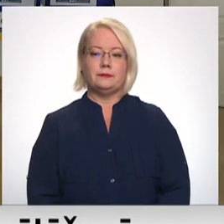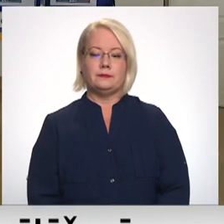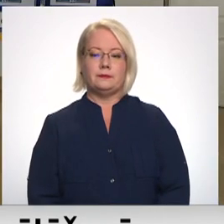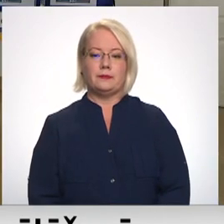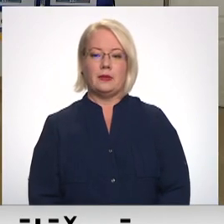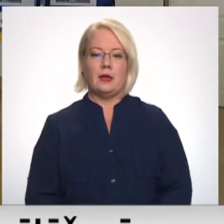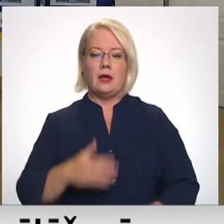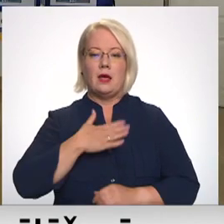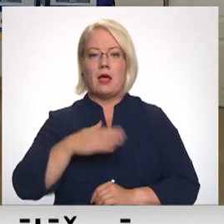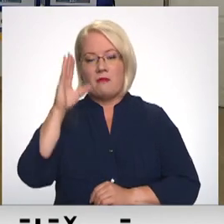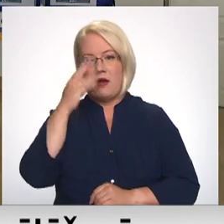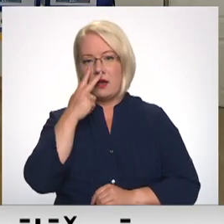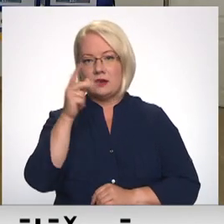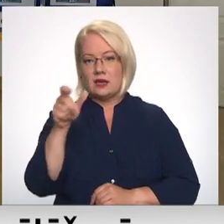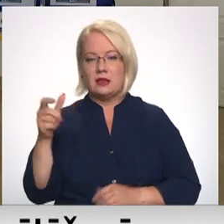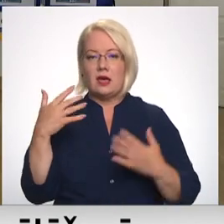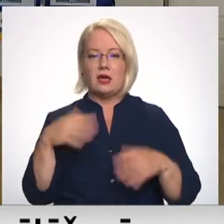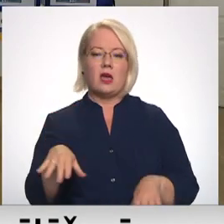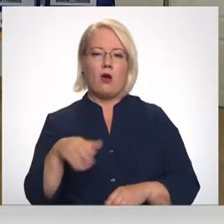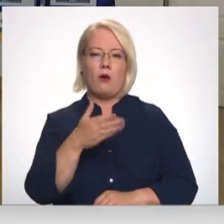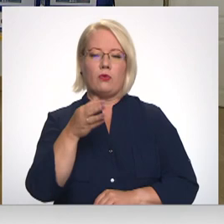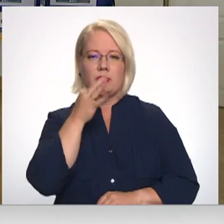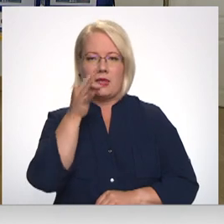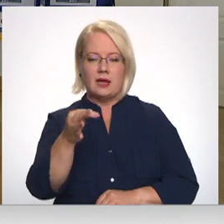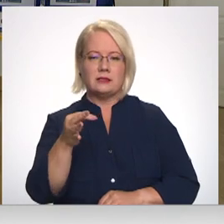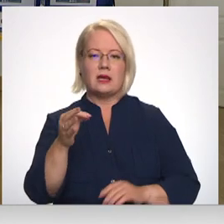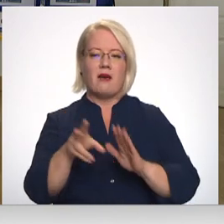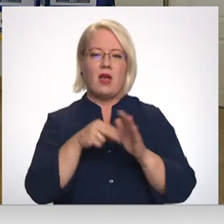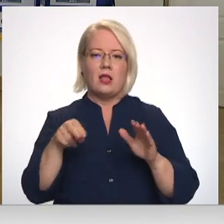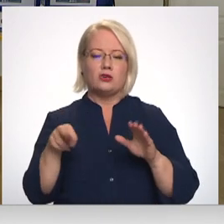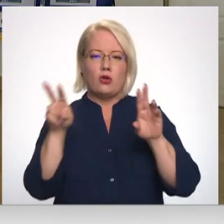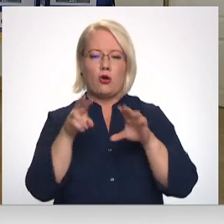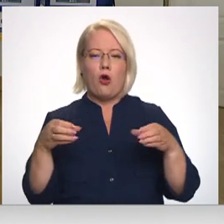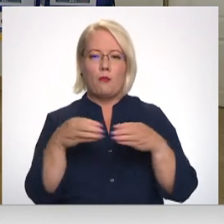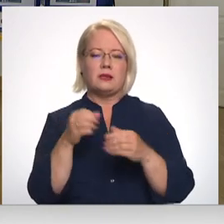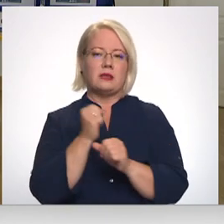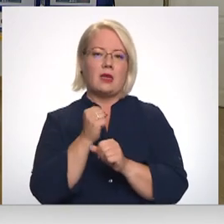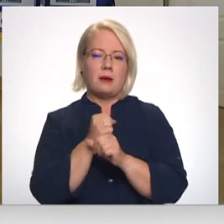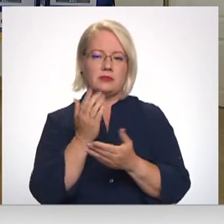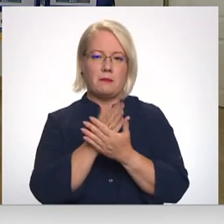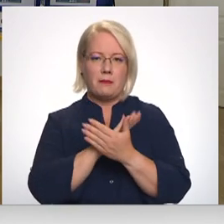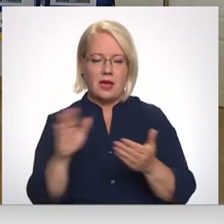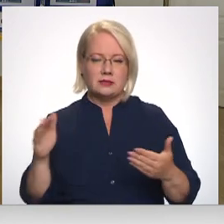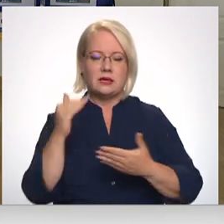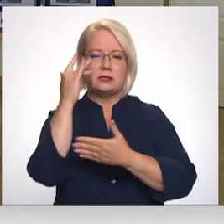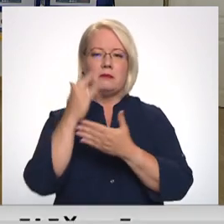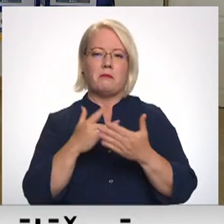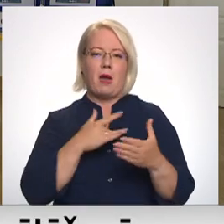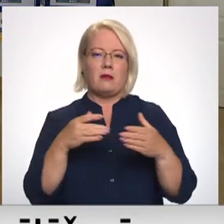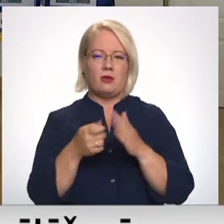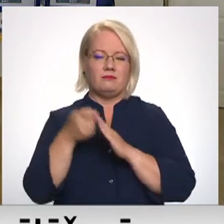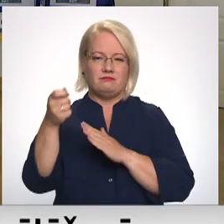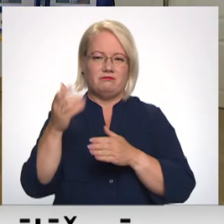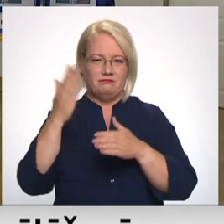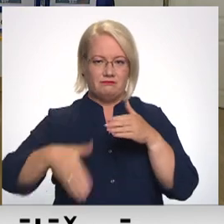Labvakar, Iels. Labvakar, skatītāji. Jā, kā jau tu teici, centrālās vēlēšana komisijas darbs ir noslēdzies ar sērakstu pieņemšanu, durvis ir slēgtas un sērnājumos pievienojas